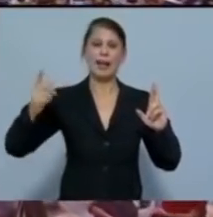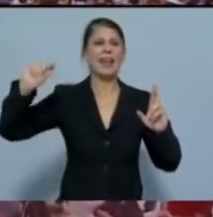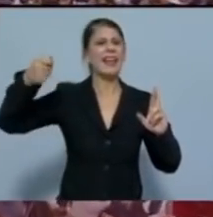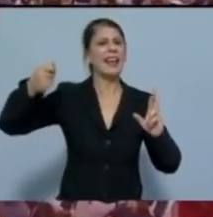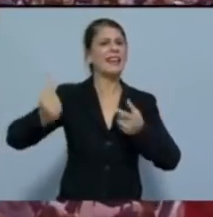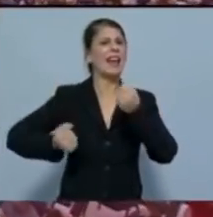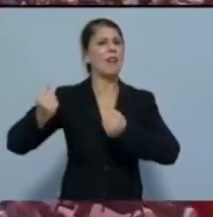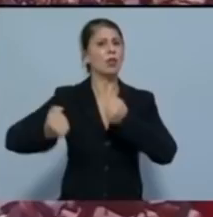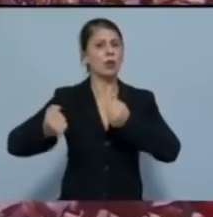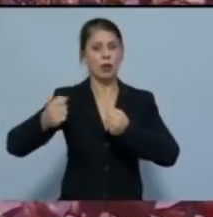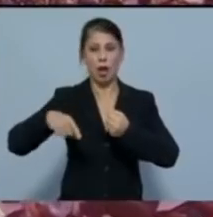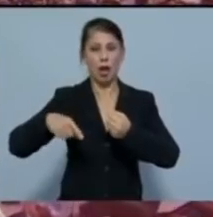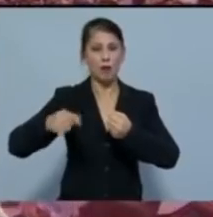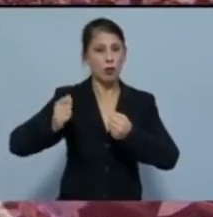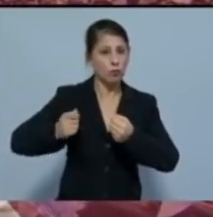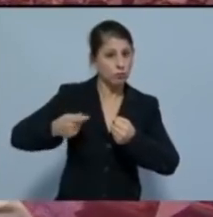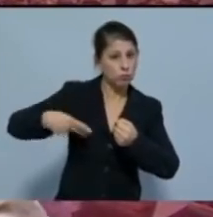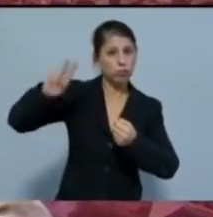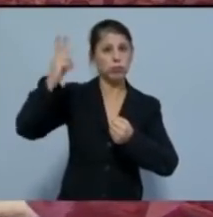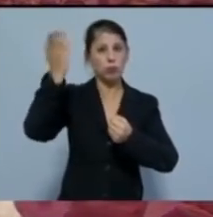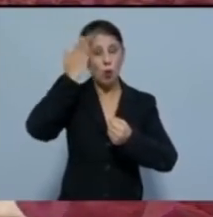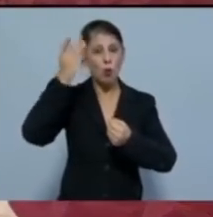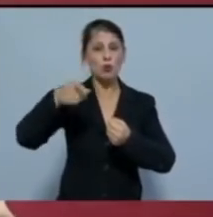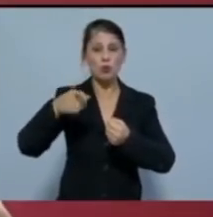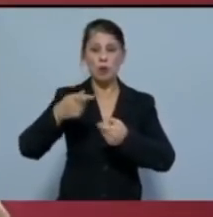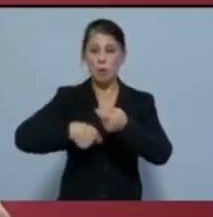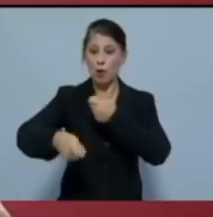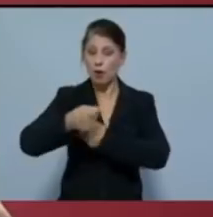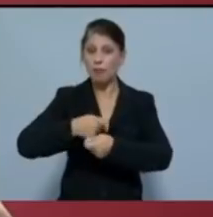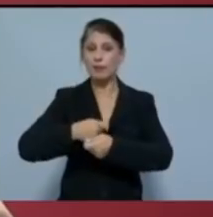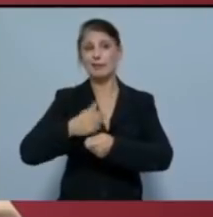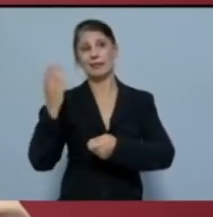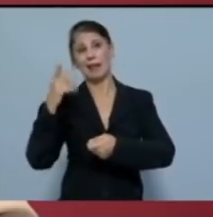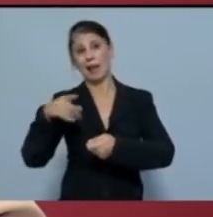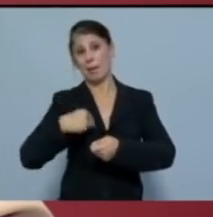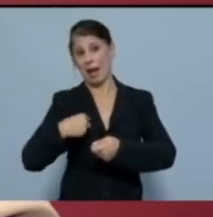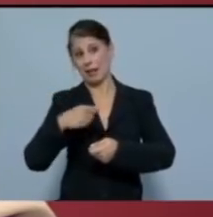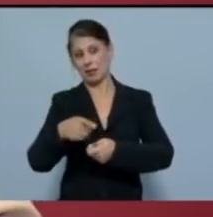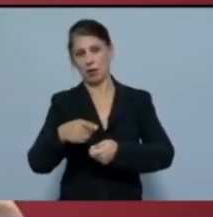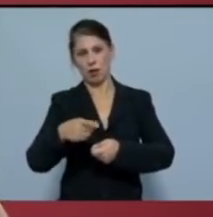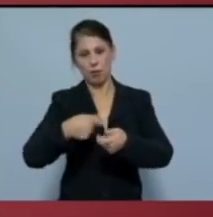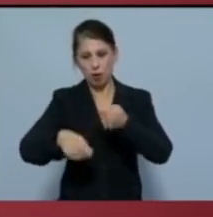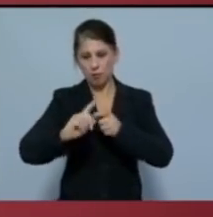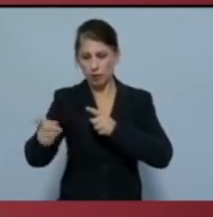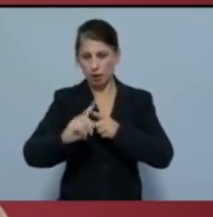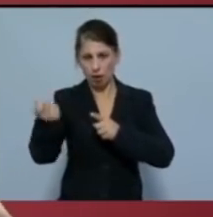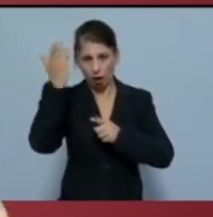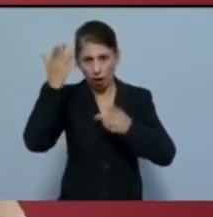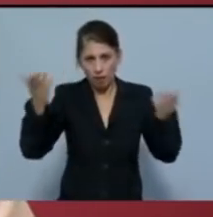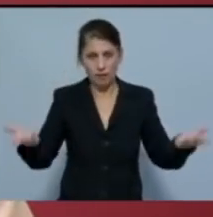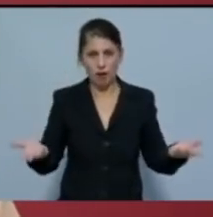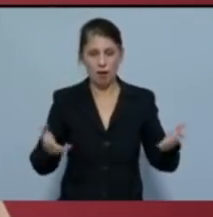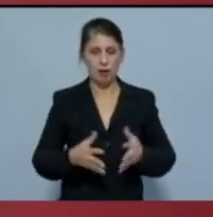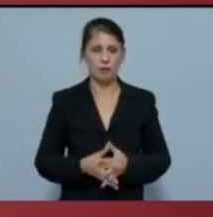αυξάνει δραστικά το κόστος των εμπορευμάτων, τάχα για να είναι πράσινα. Από τους ανταγωνισμούς του